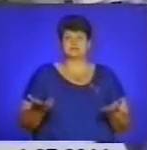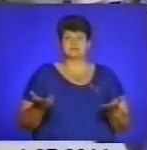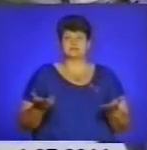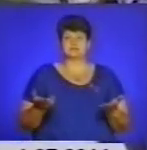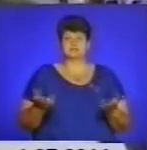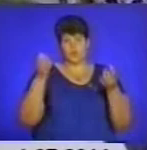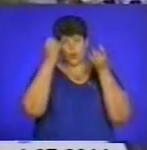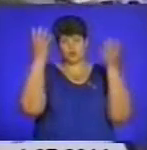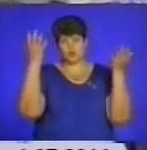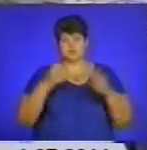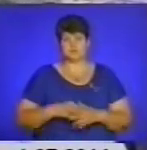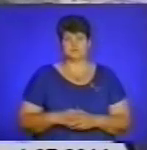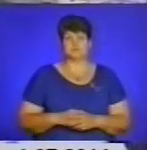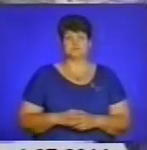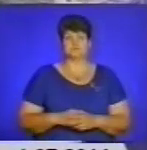Культурно.